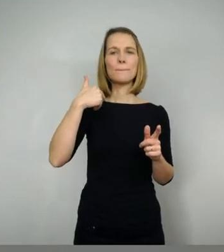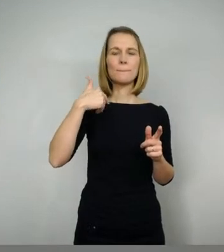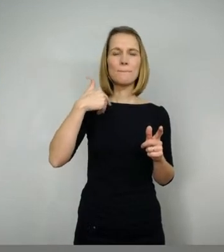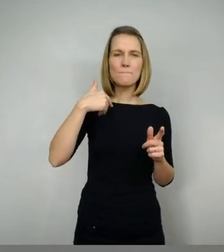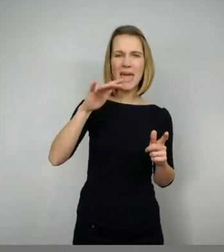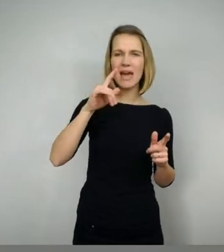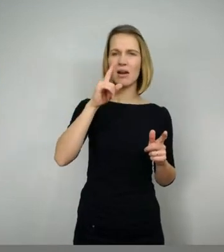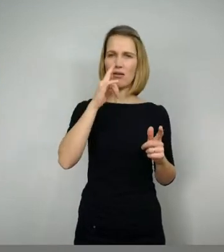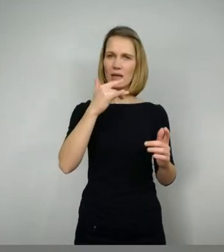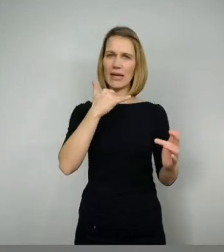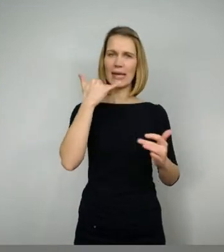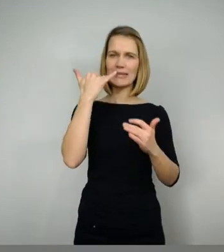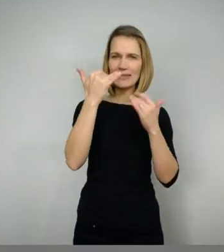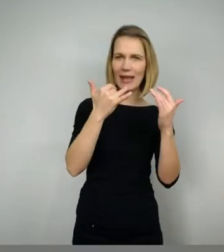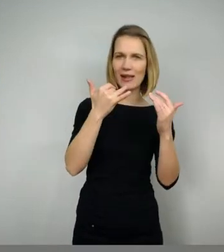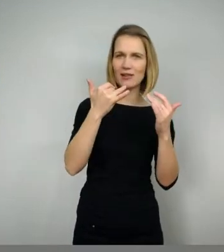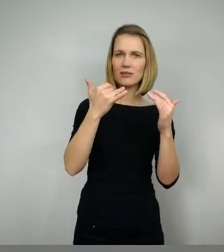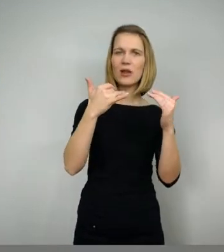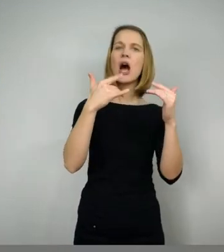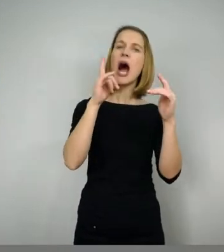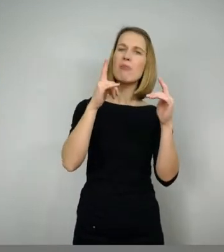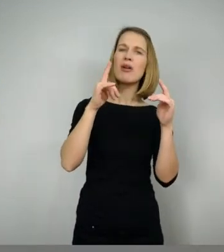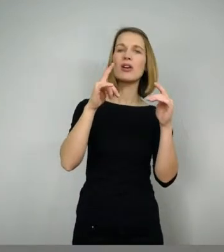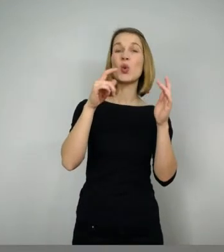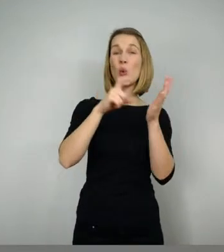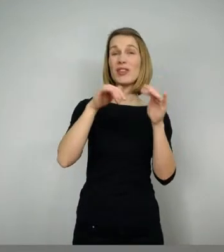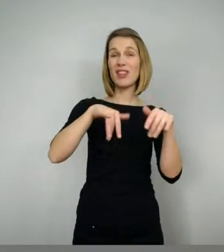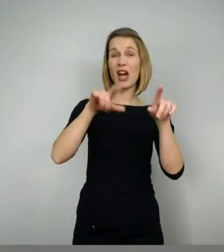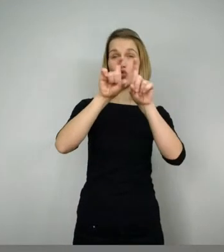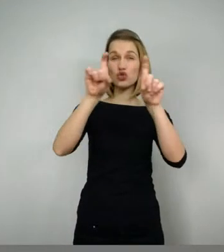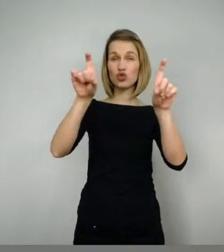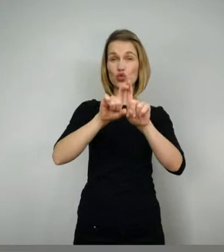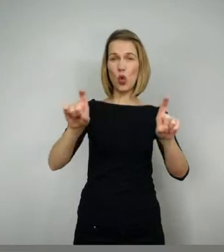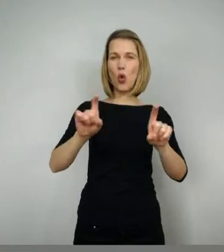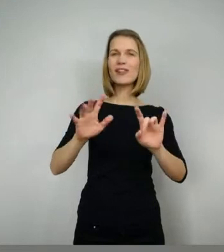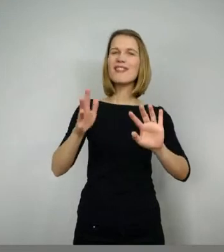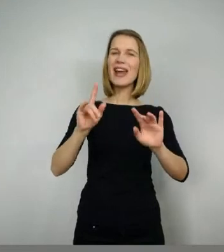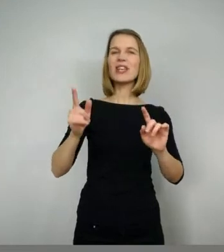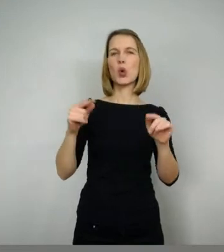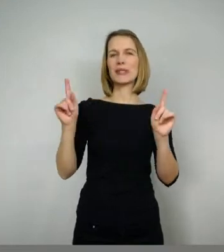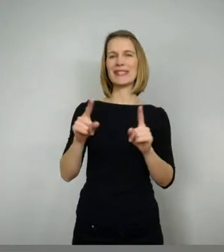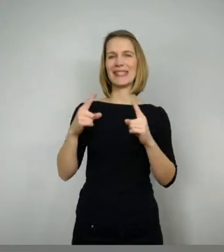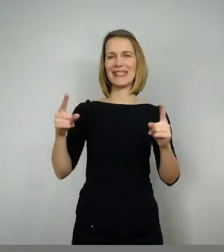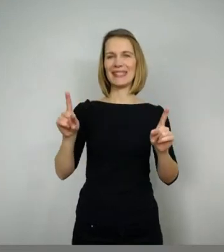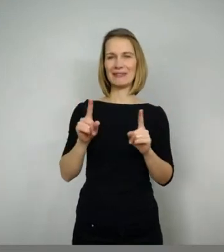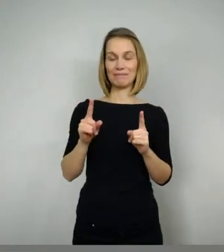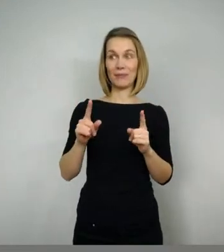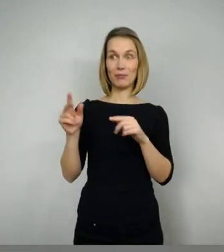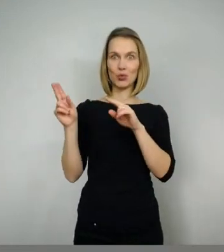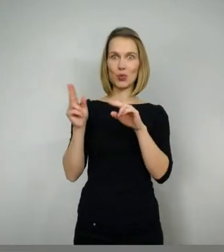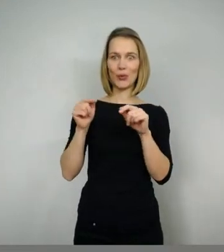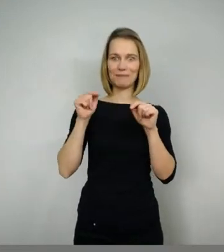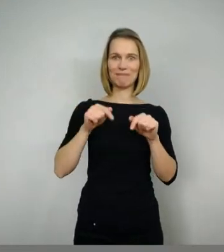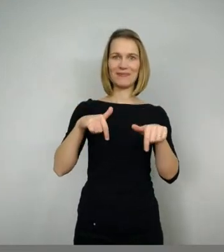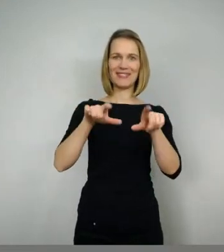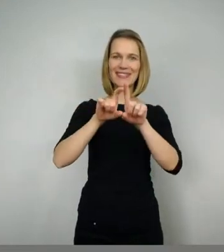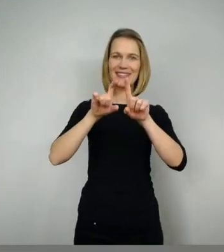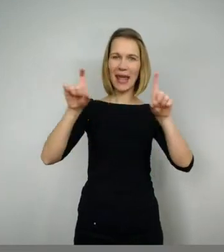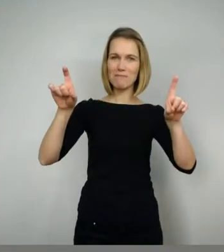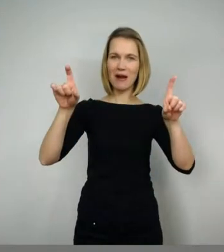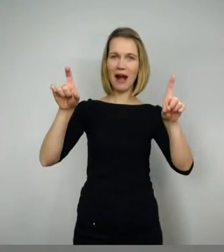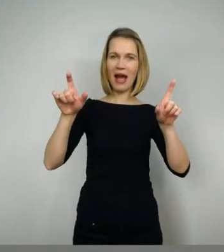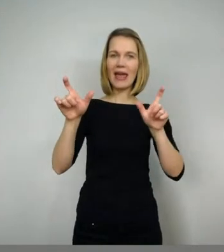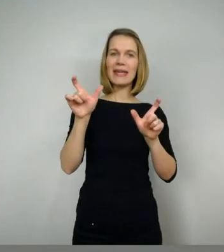weil es eben so strophisch aufgebaut ist. Okay, zurück zu Dietrich, den ihr hier schon seht.